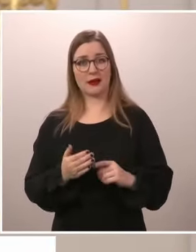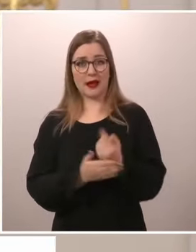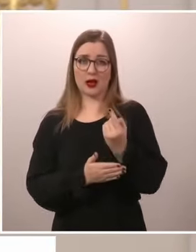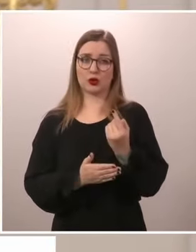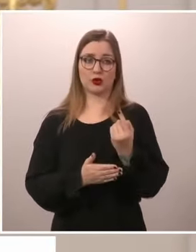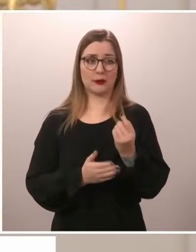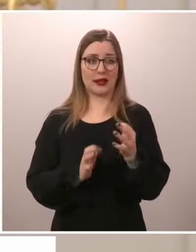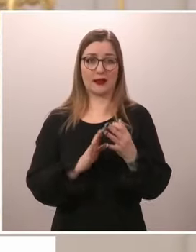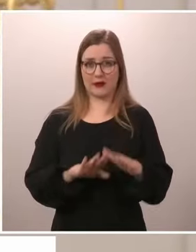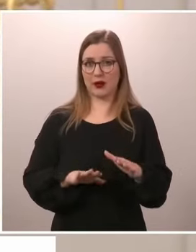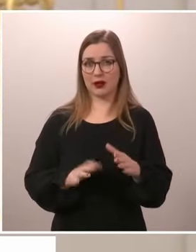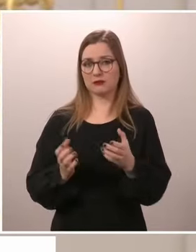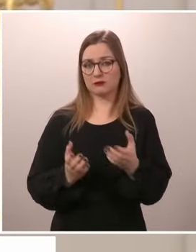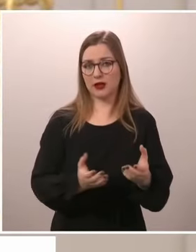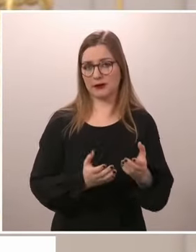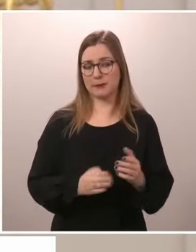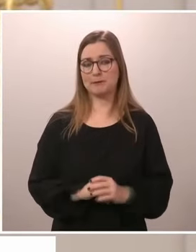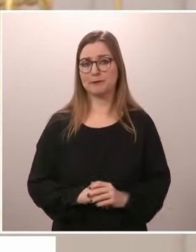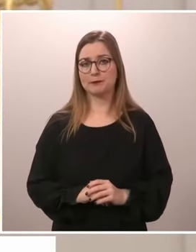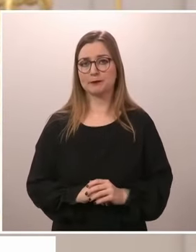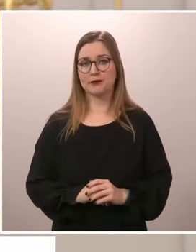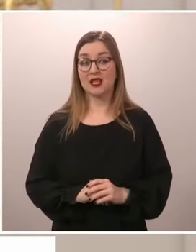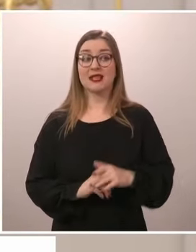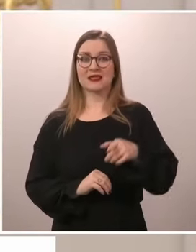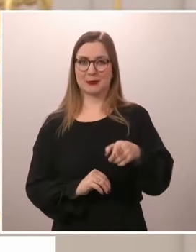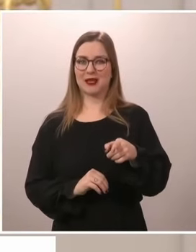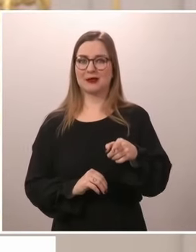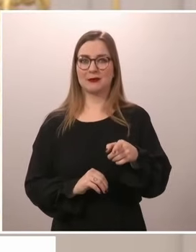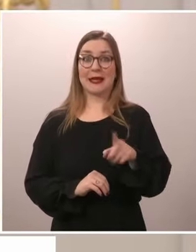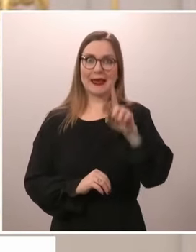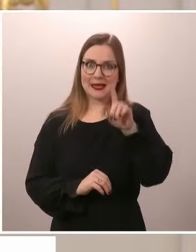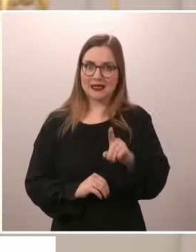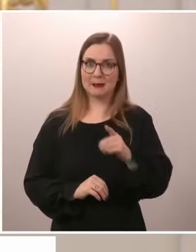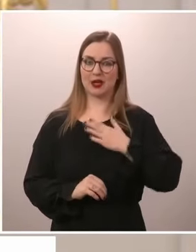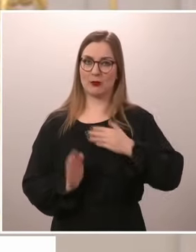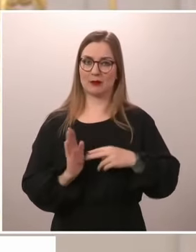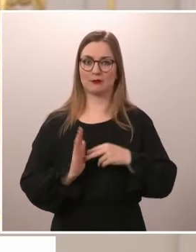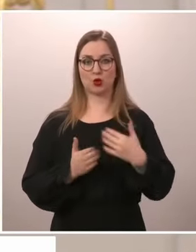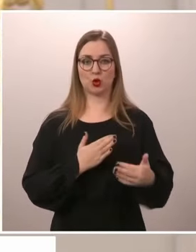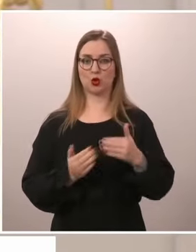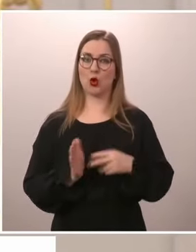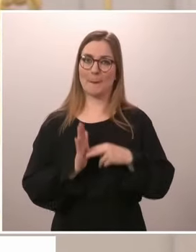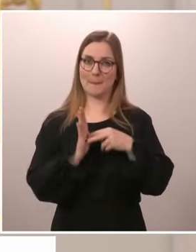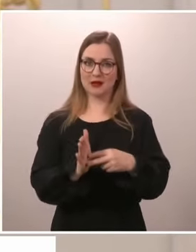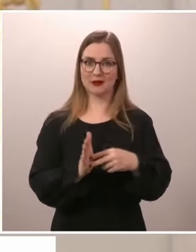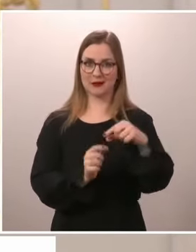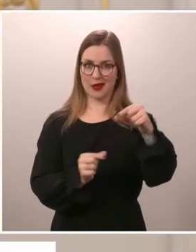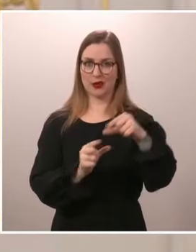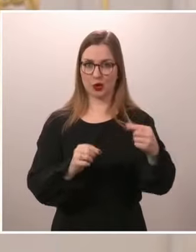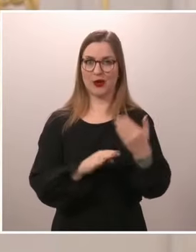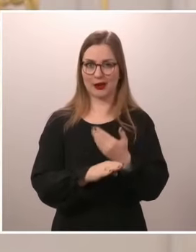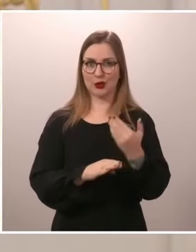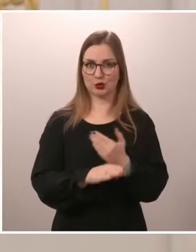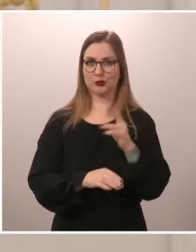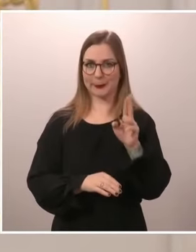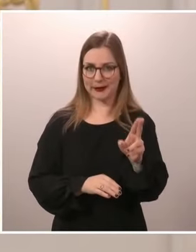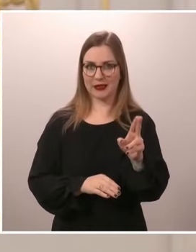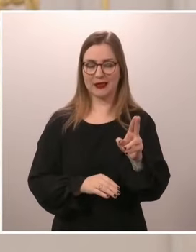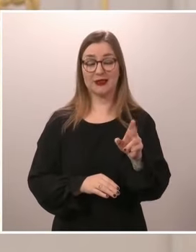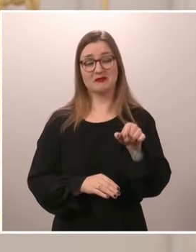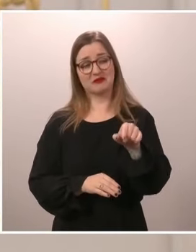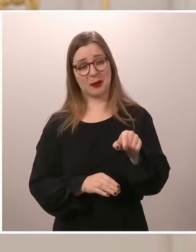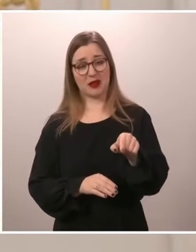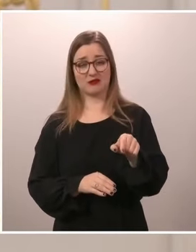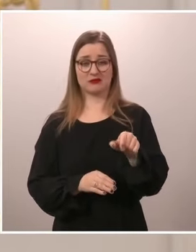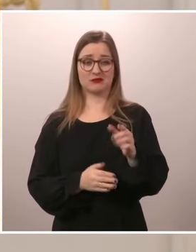tavalla. Sitten se, että matkustan ensimmäisenä tällaiselle työmatkalle NATO-harjoitukseen, niin ehkä se on omalla tavallaan myös